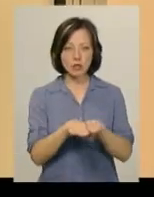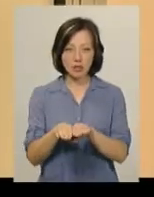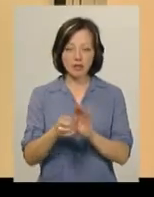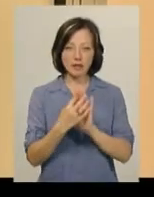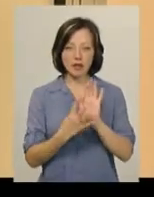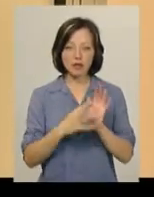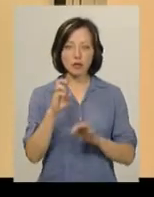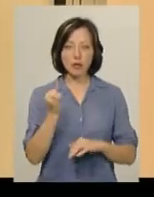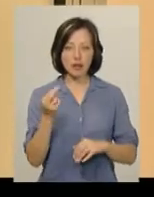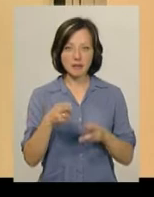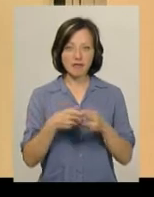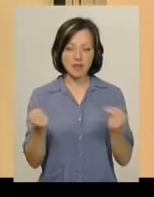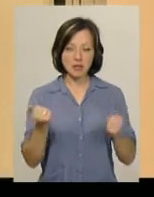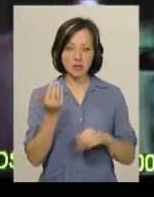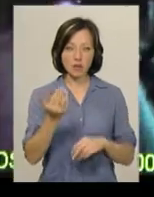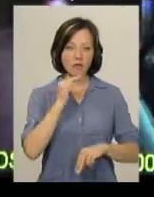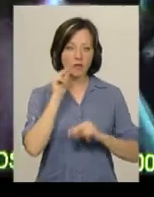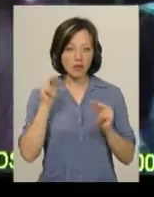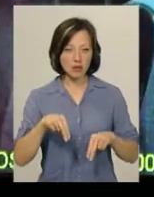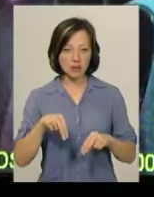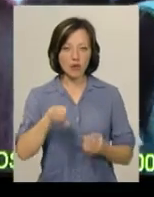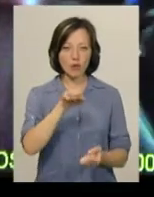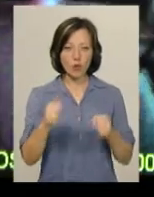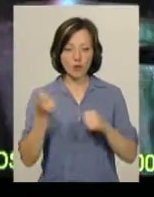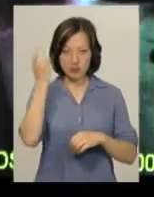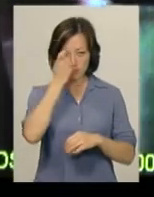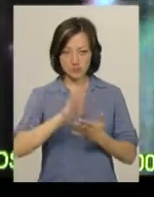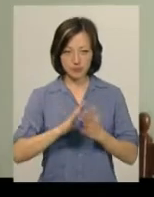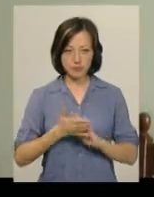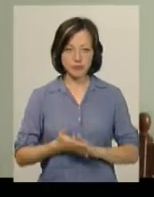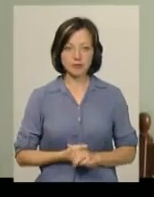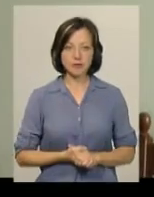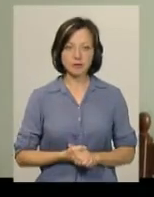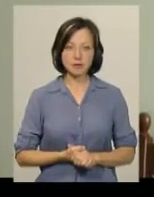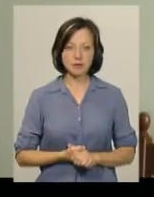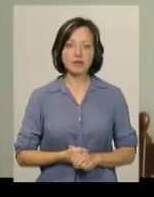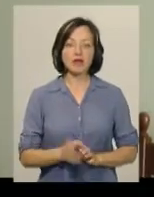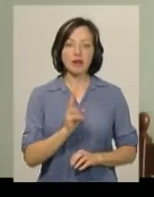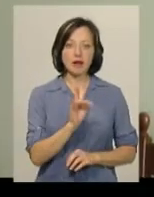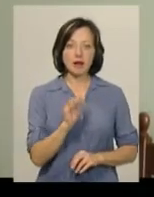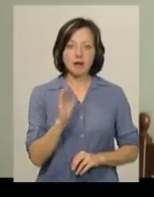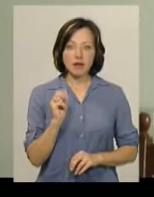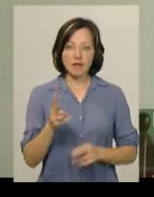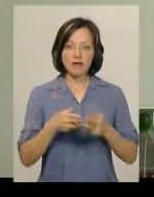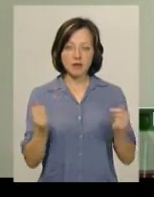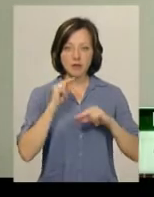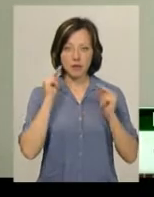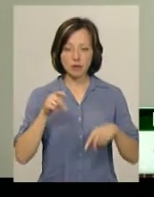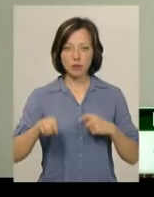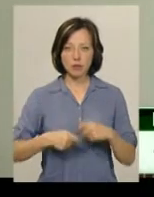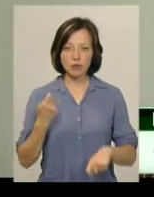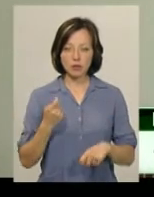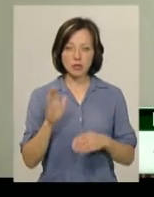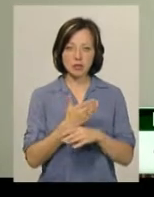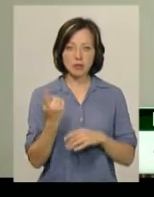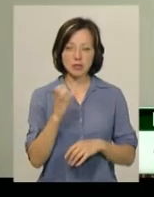19 березня визнав Михайла Кривака винним у водінні у нетерезому стані. Кривака Михайло Михайлович визнатий винним у вищенні правопорушення, передбачені